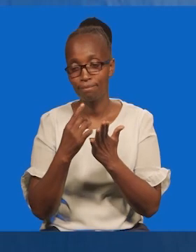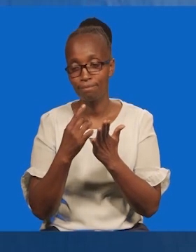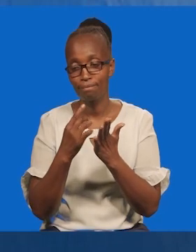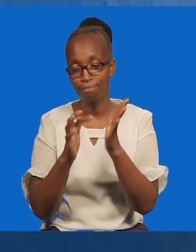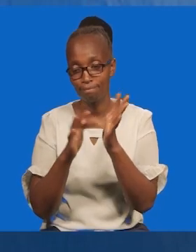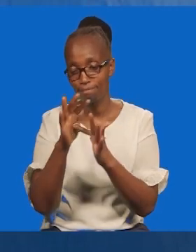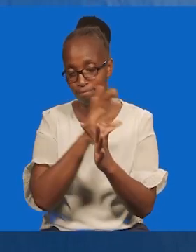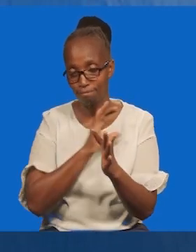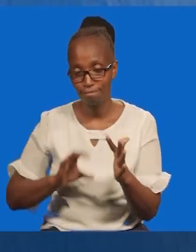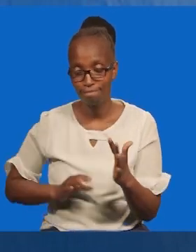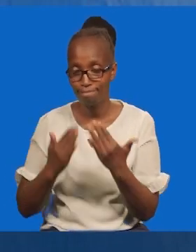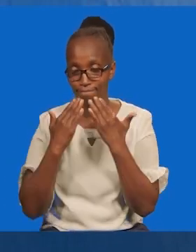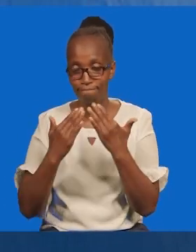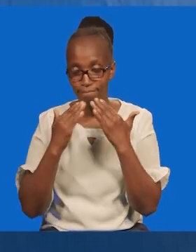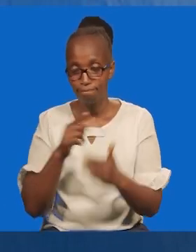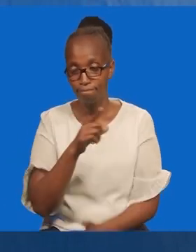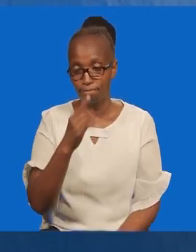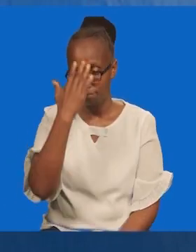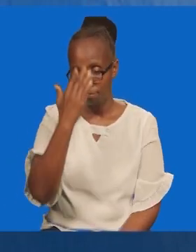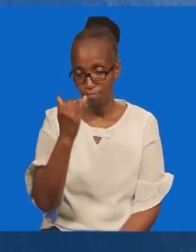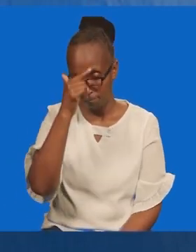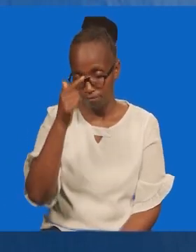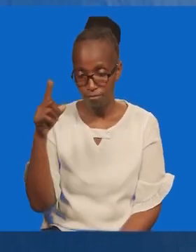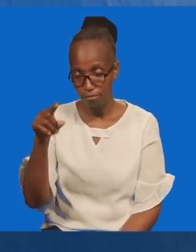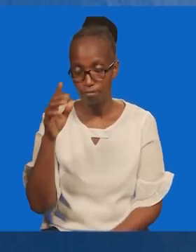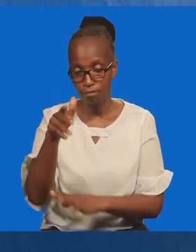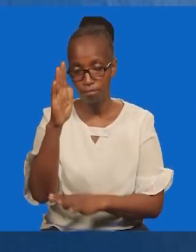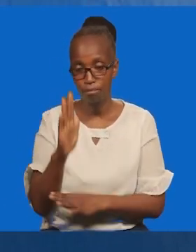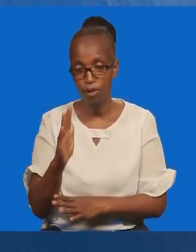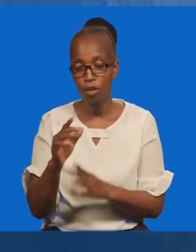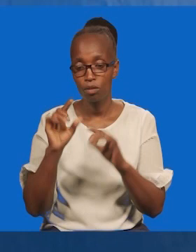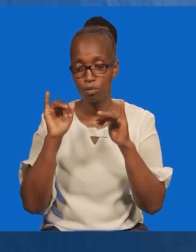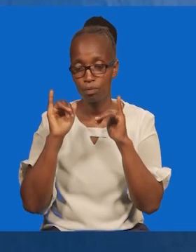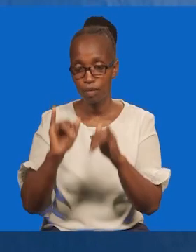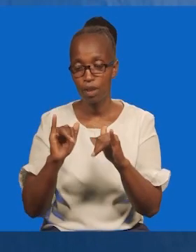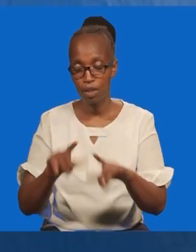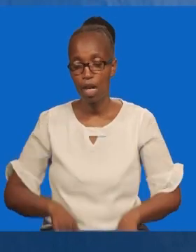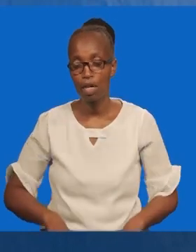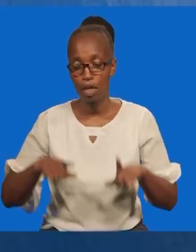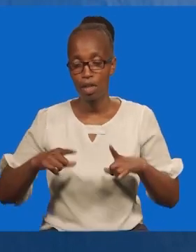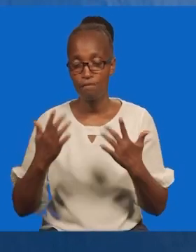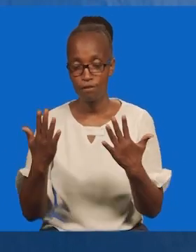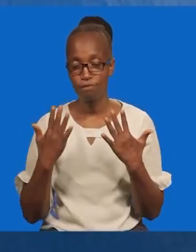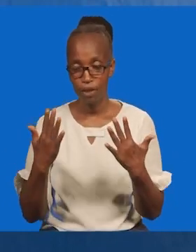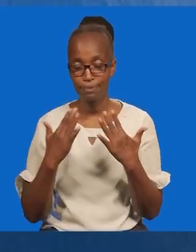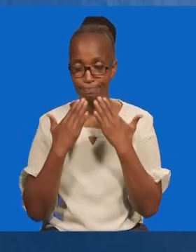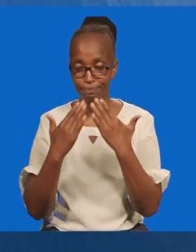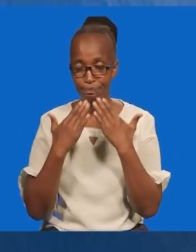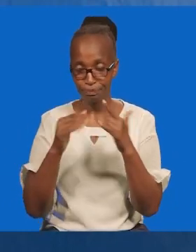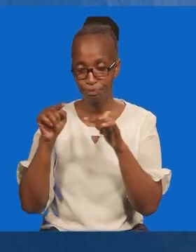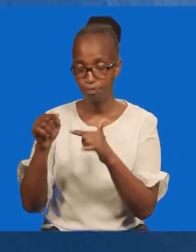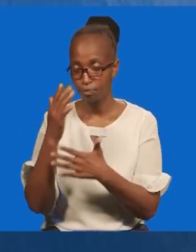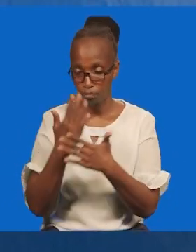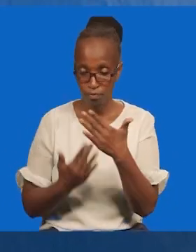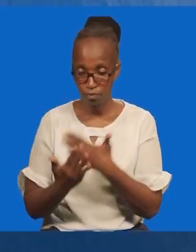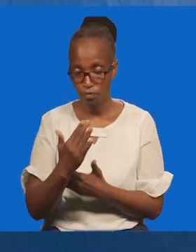Kristo mokozi wetu, ni na kushukuru ni kwa sababu wewe ni mwana, na kushukuru kwa sababu wewe uneshi milele, na kushukuru kwa